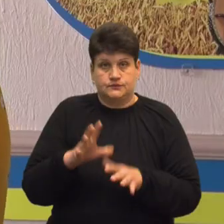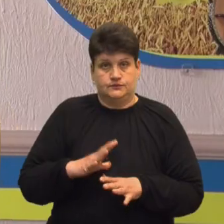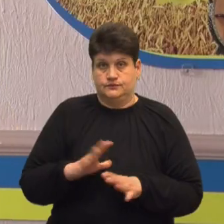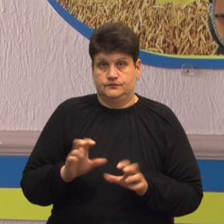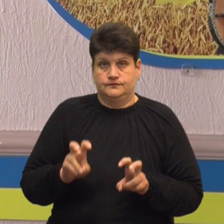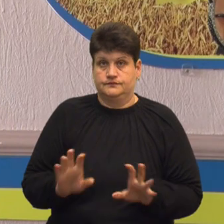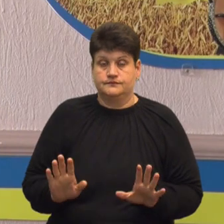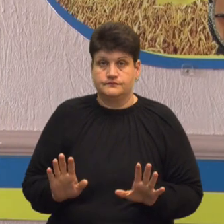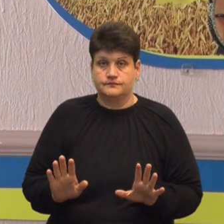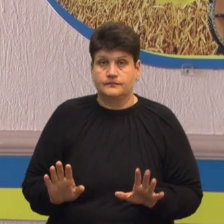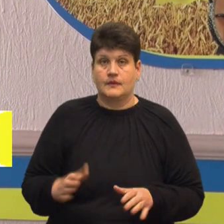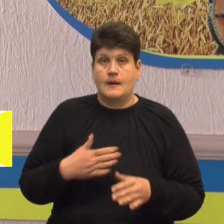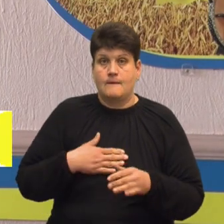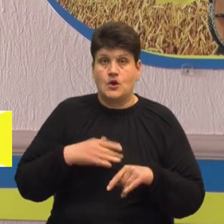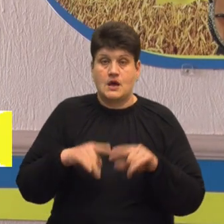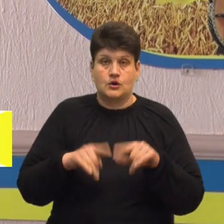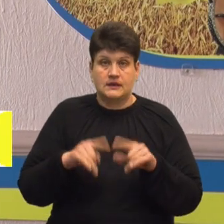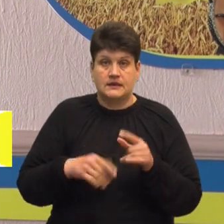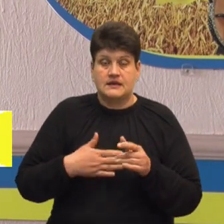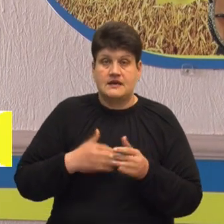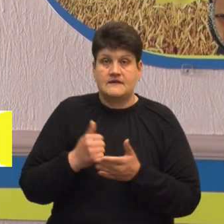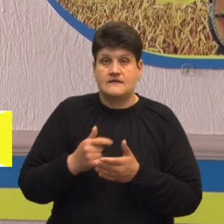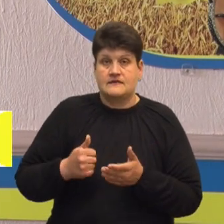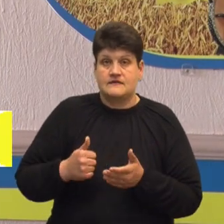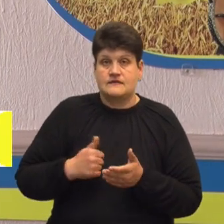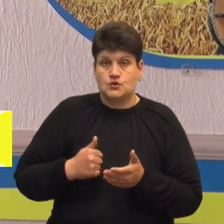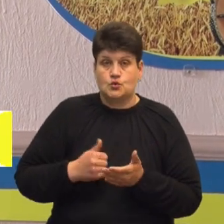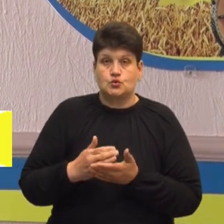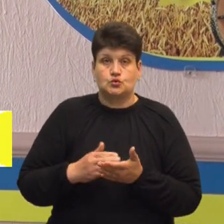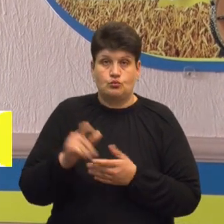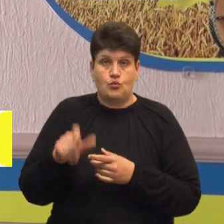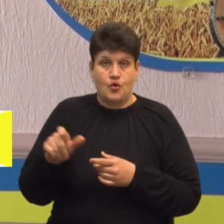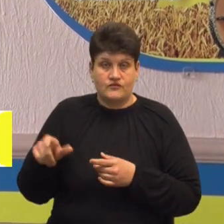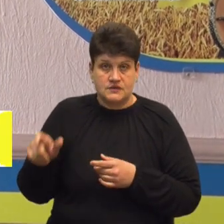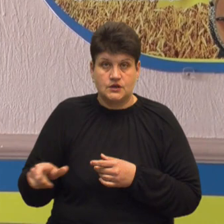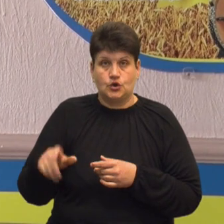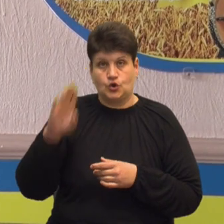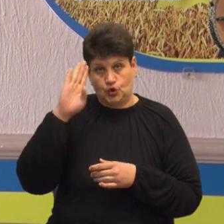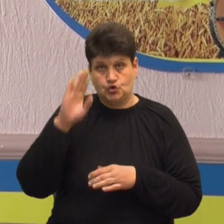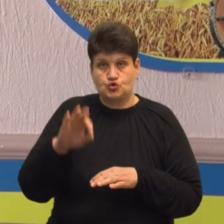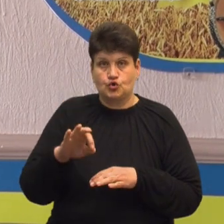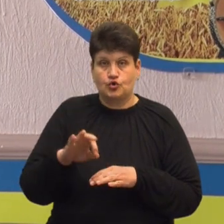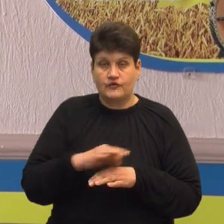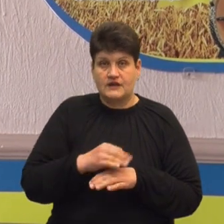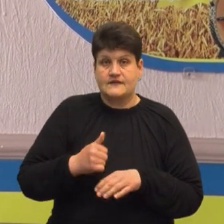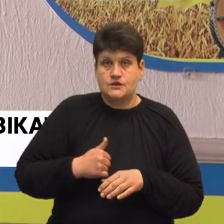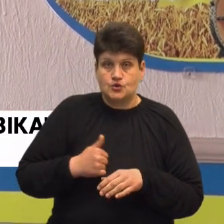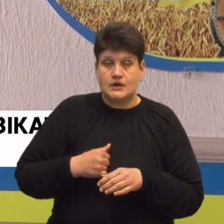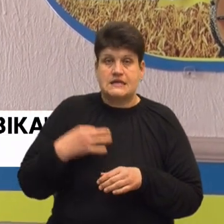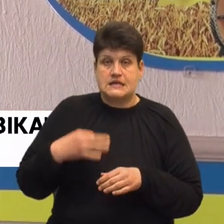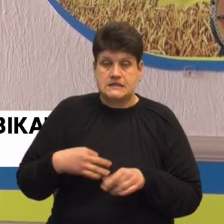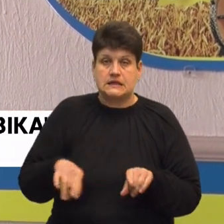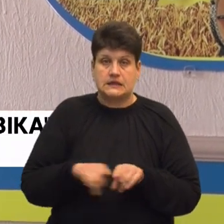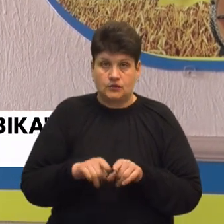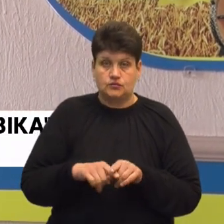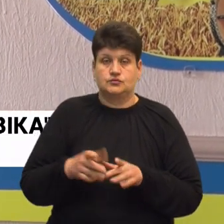Оскільки моя родина є родиной військовослужбовців, в мене чоловік військовий і син знаходився на строковій службі на початок